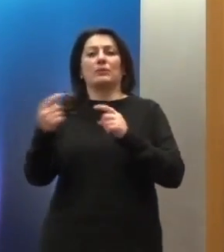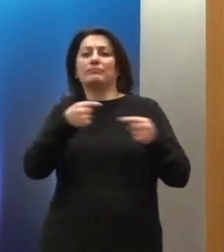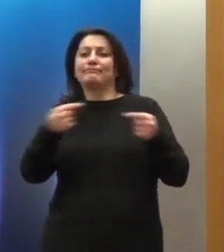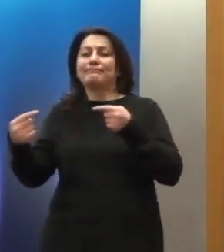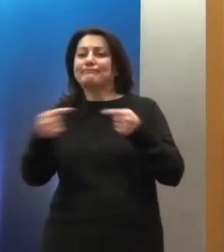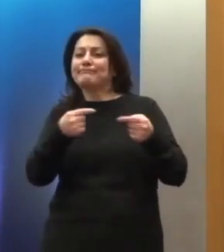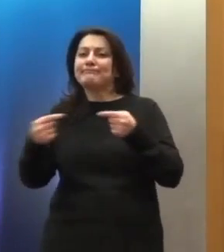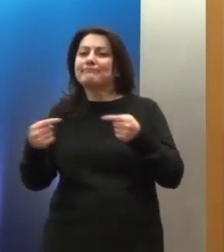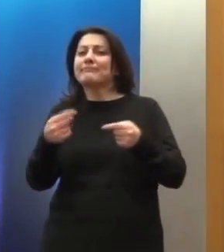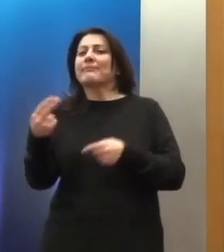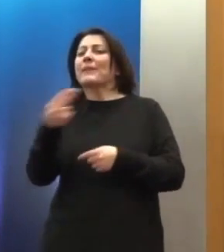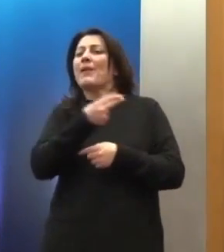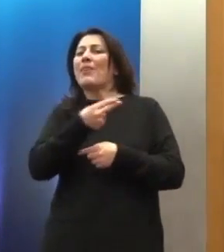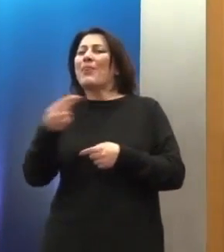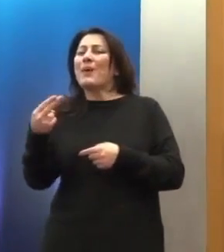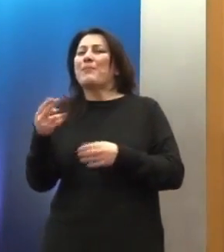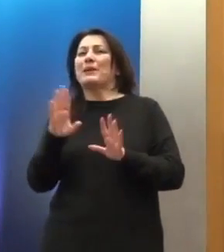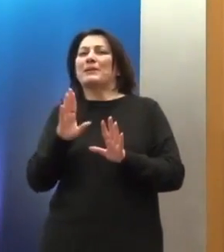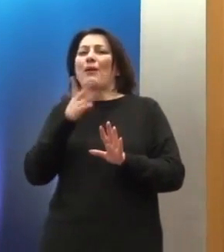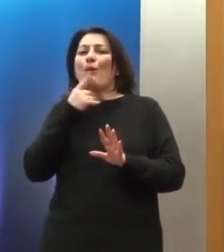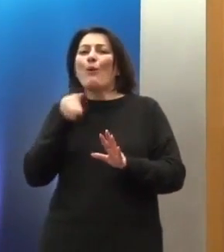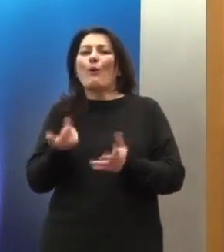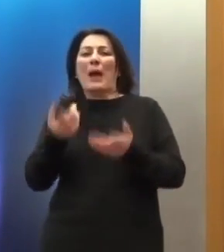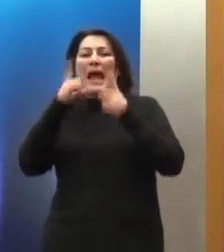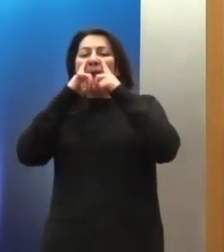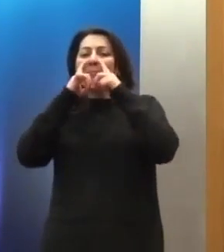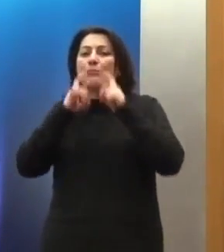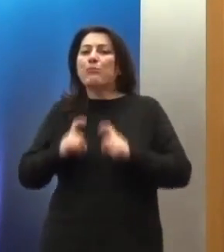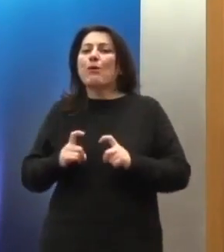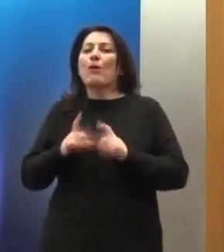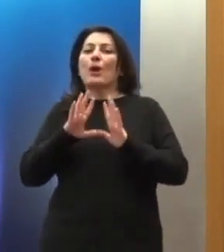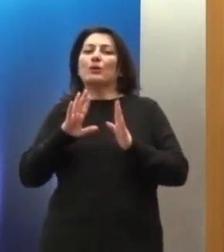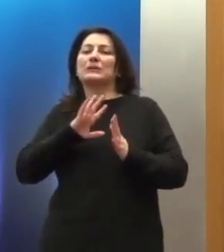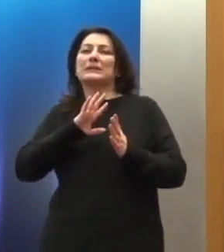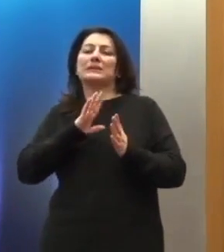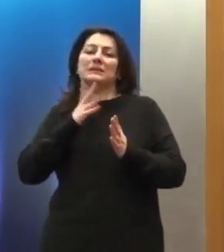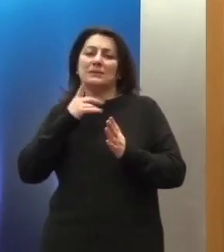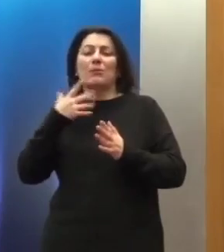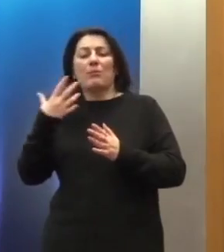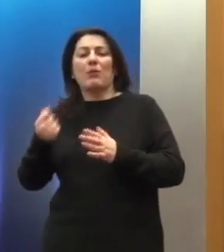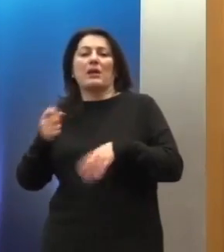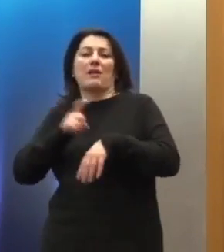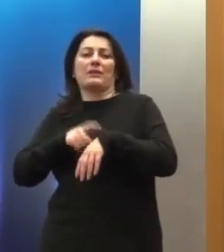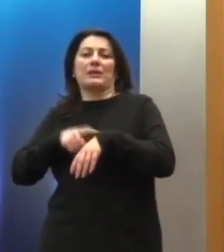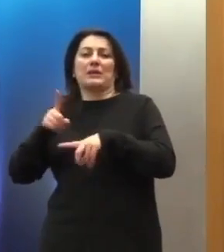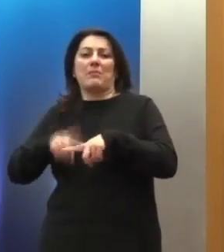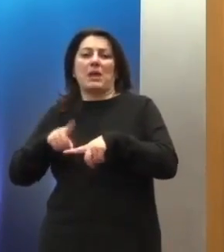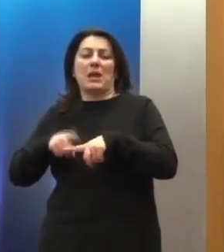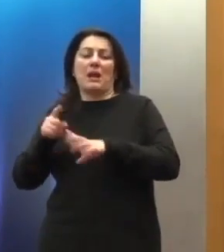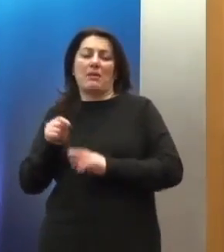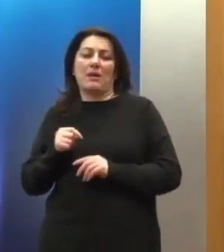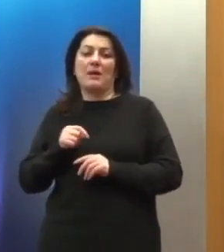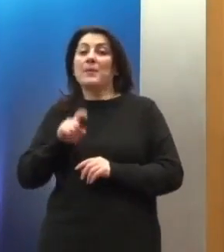τις πολλαπλές υποχρεώσεις, διεθνείς και μη διεθνείς, που έχει η Ελλάδα, και οι οποίες πιθανόν, και